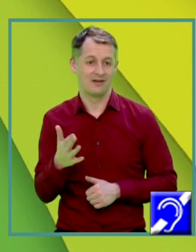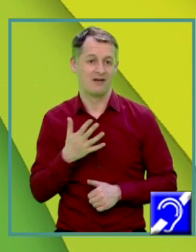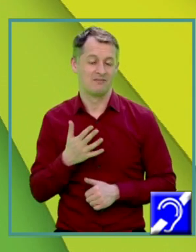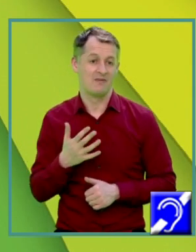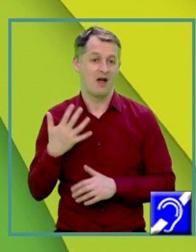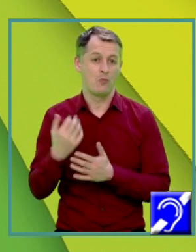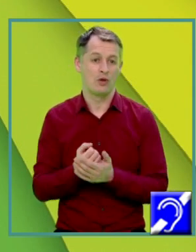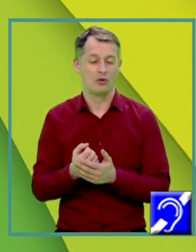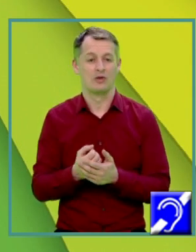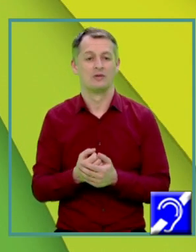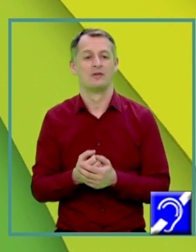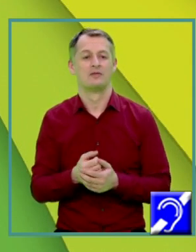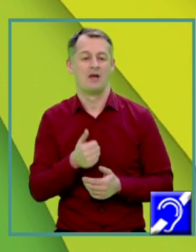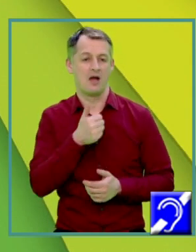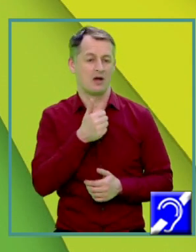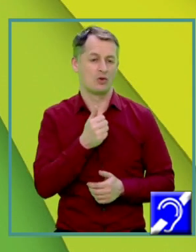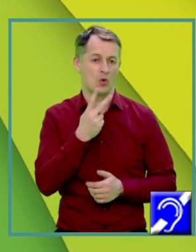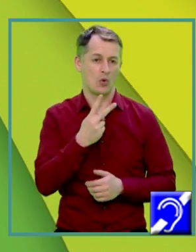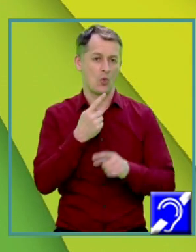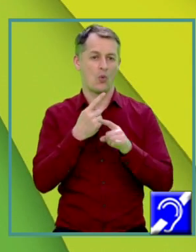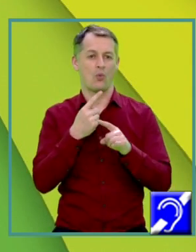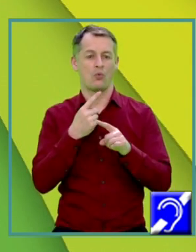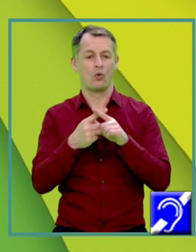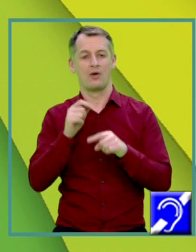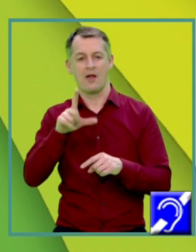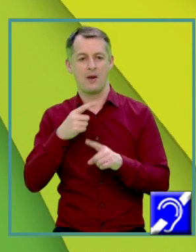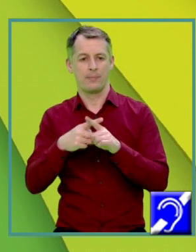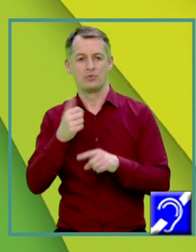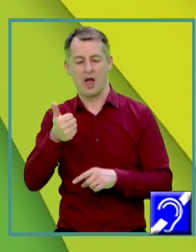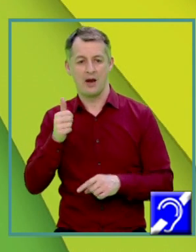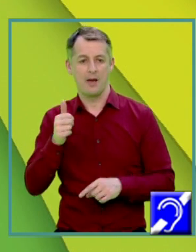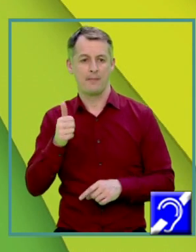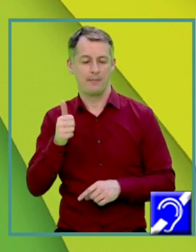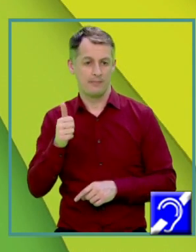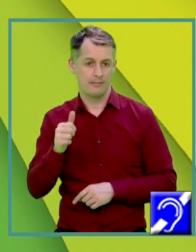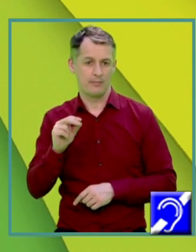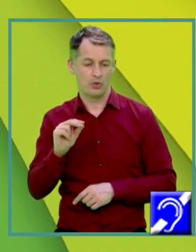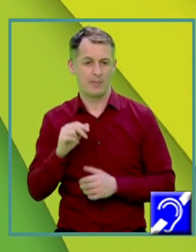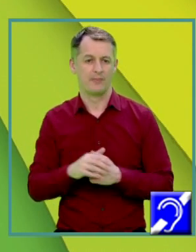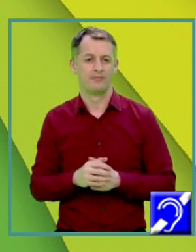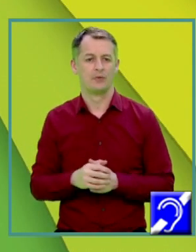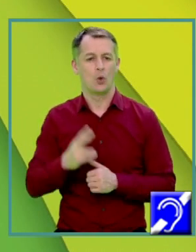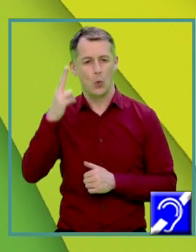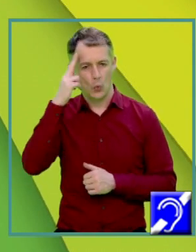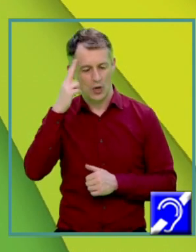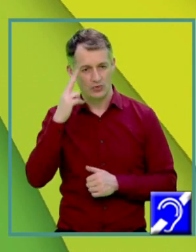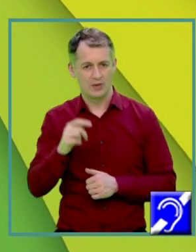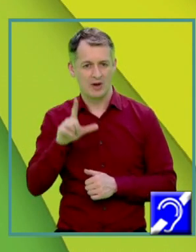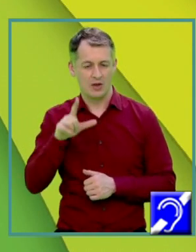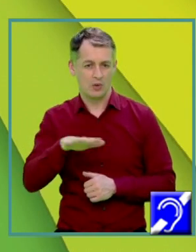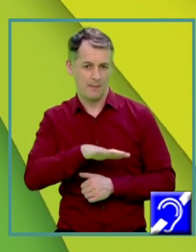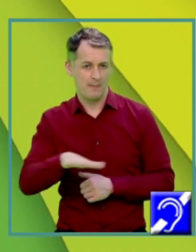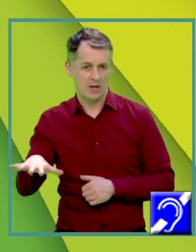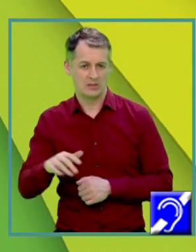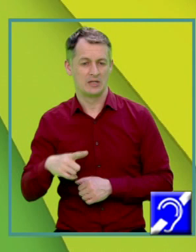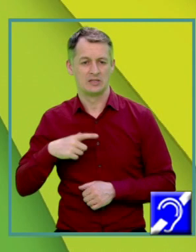2 ori latura ori apotema piramidei Cunoaștem area laterală Cunoaștem latura bazei că